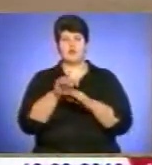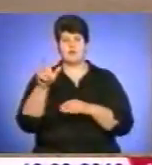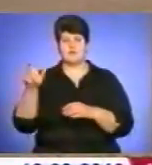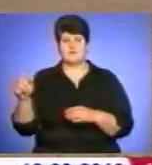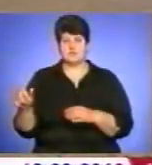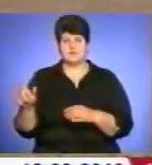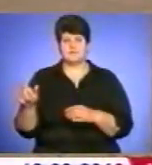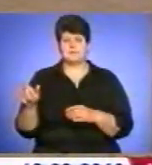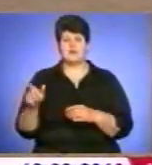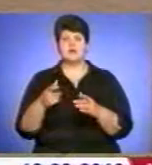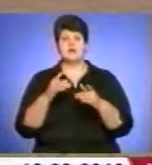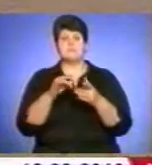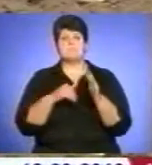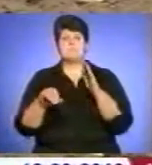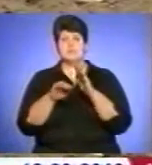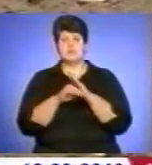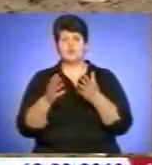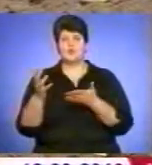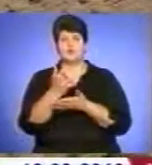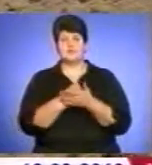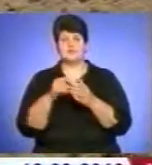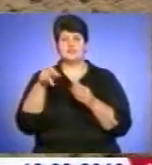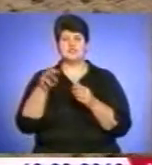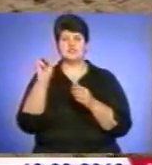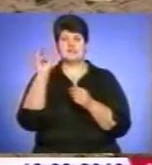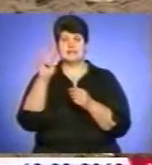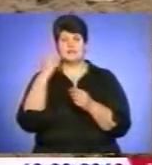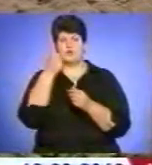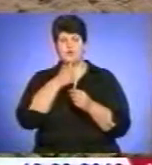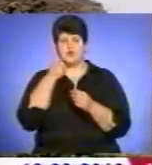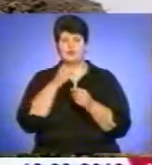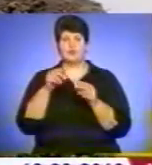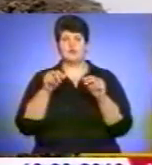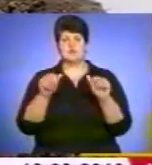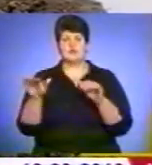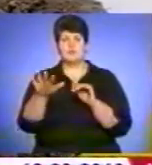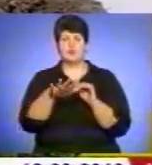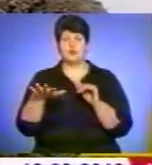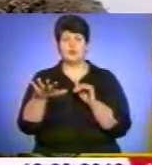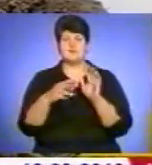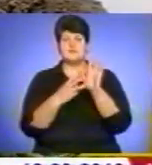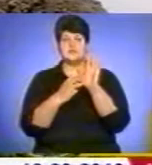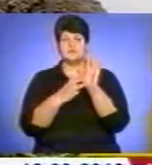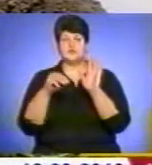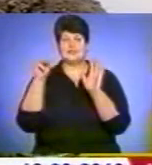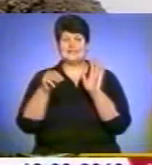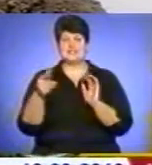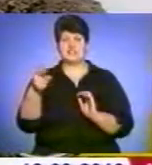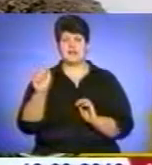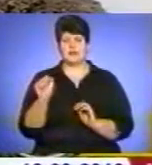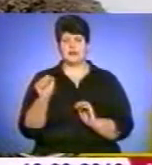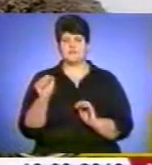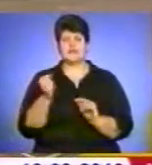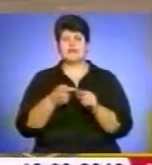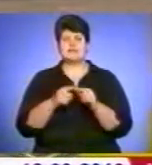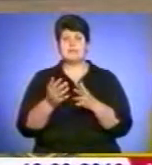Під урожай 2013-го року посівна площа господарств області становитиме майже 800 тисяч гектарів, що